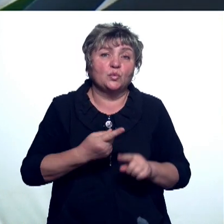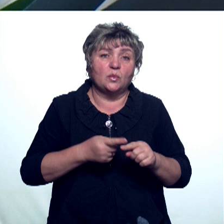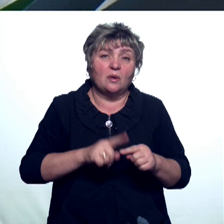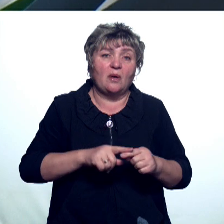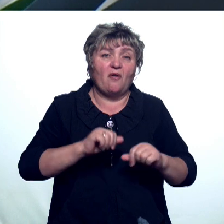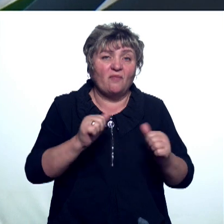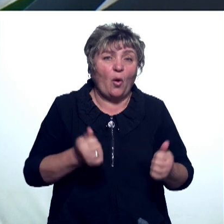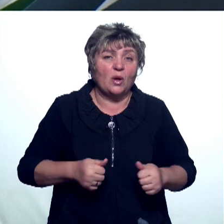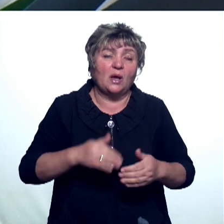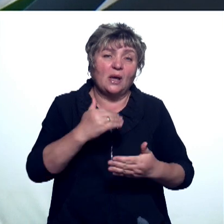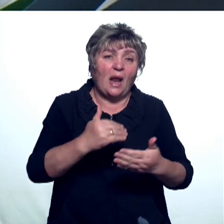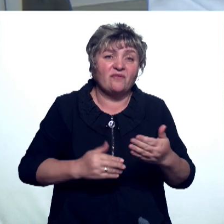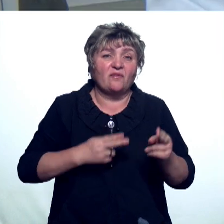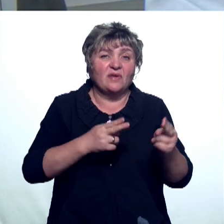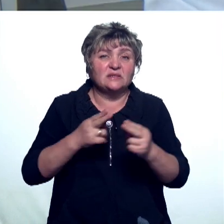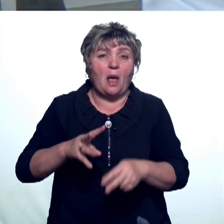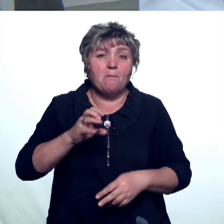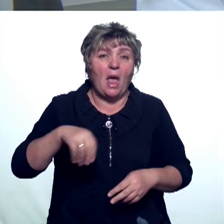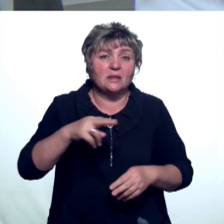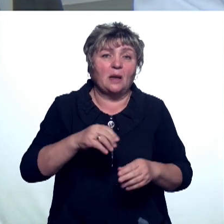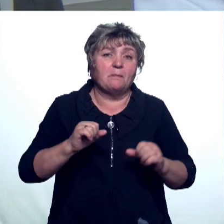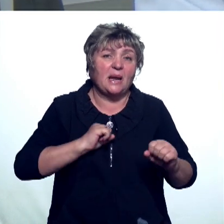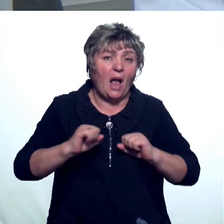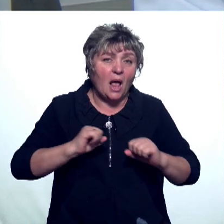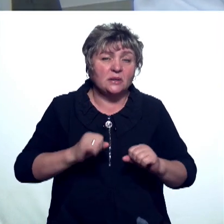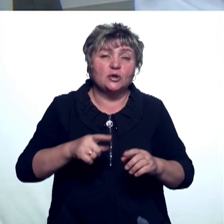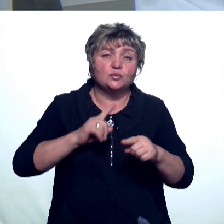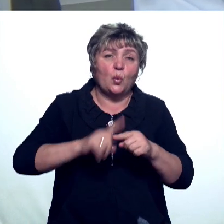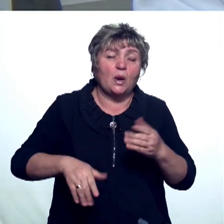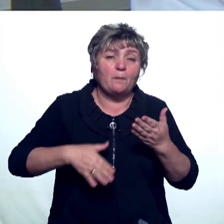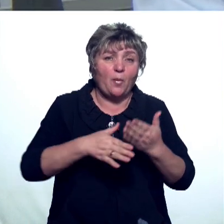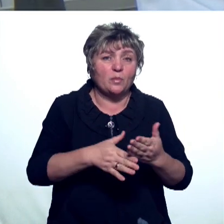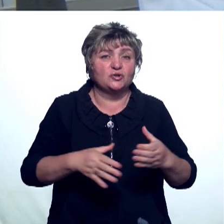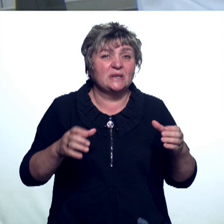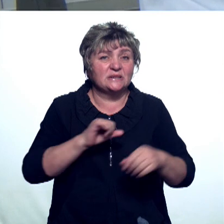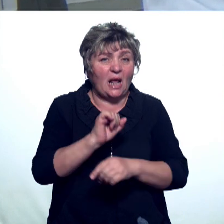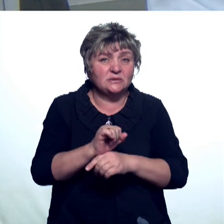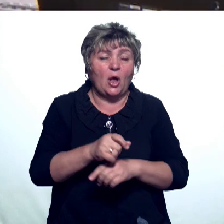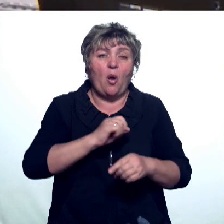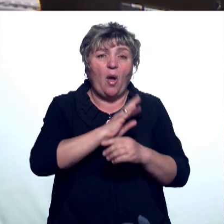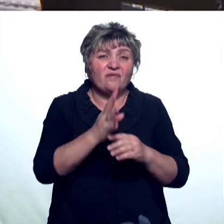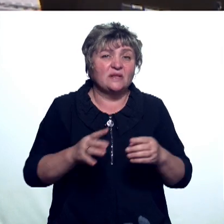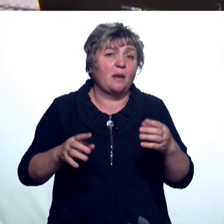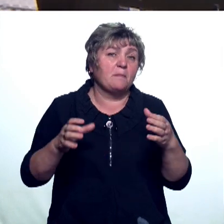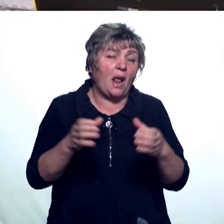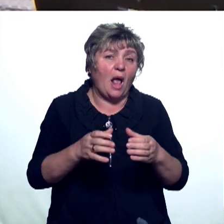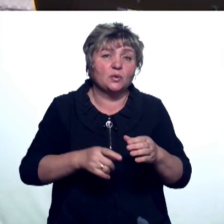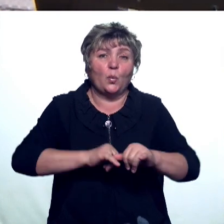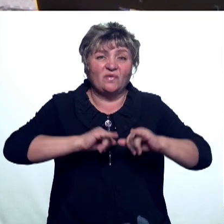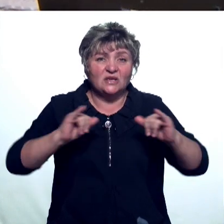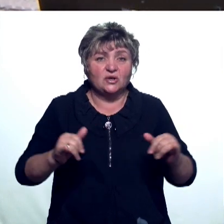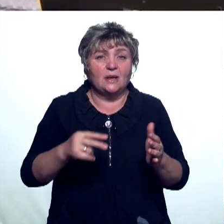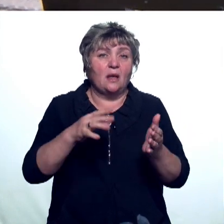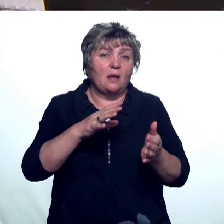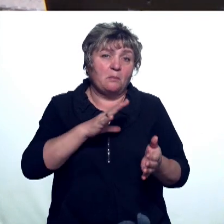переформатировать график выездов медбригады на станции скорой помощи. На днях здесь увеличили количество ковидных бригад. Сейчас их 12